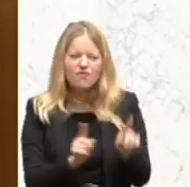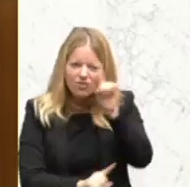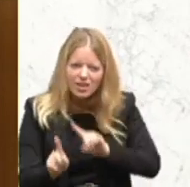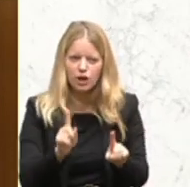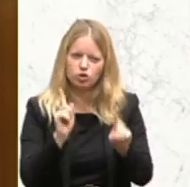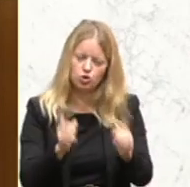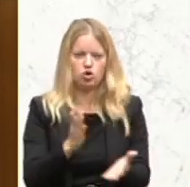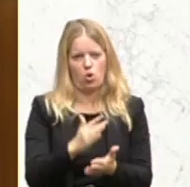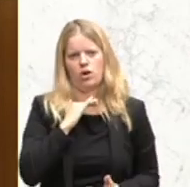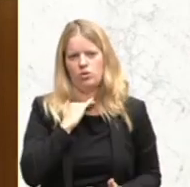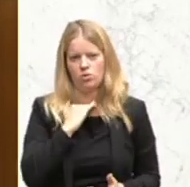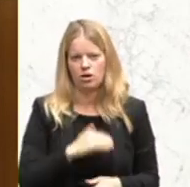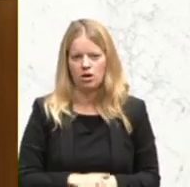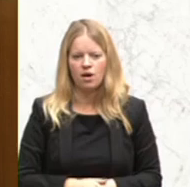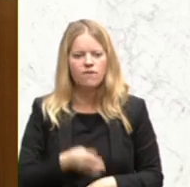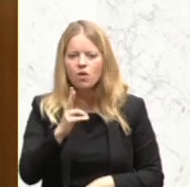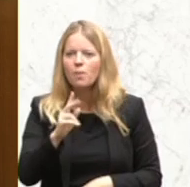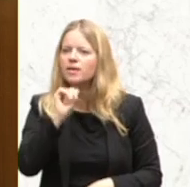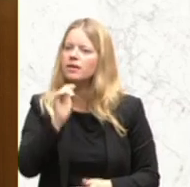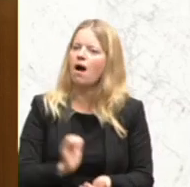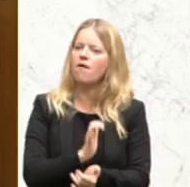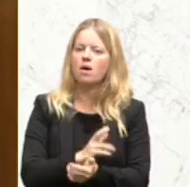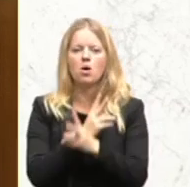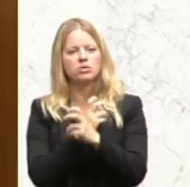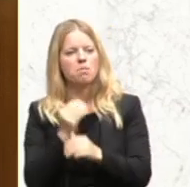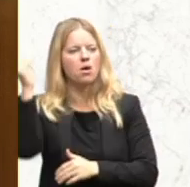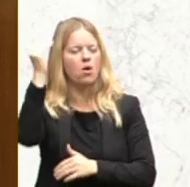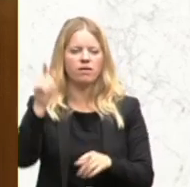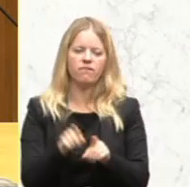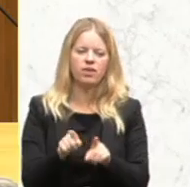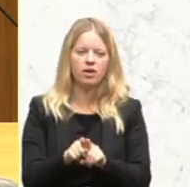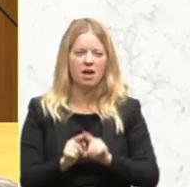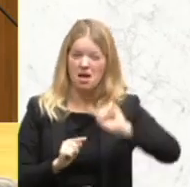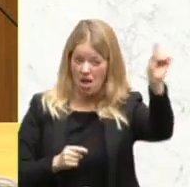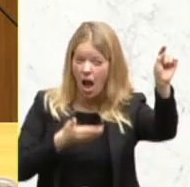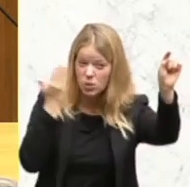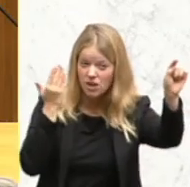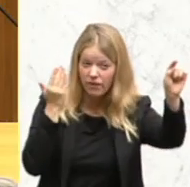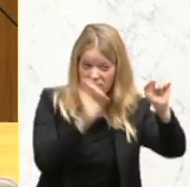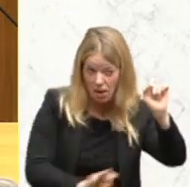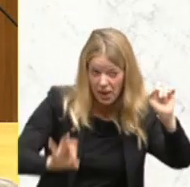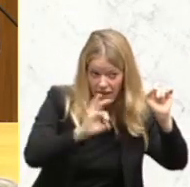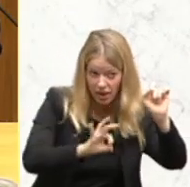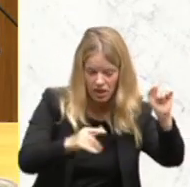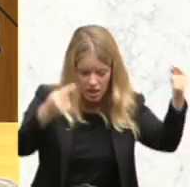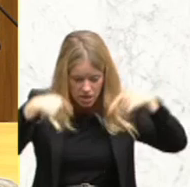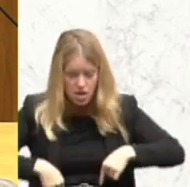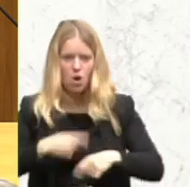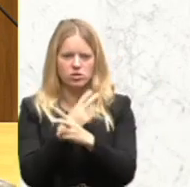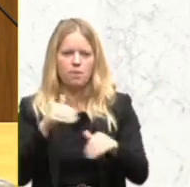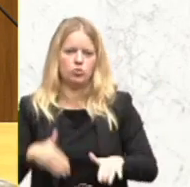es kann nicht die Aufgabe der österreichischen Behörden sein, ein begangenes Verbrechen im Ausland erst nachweisen zu müssen.